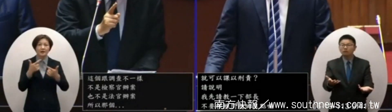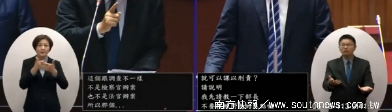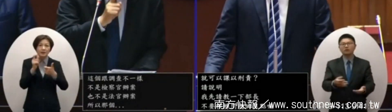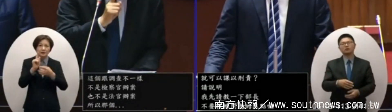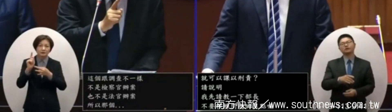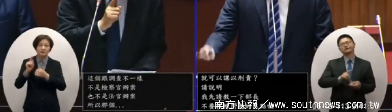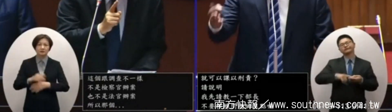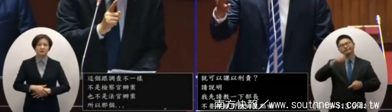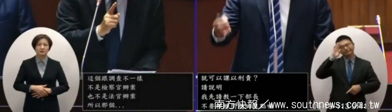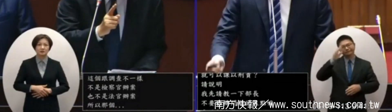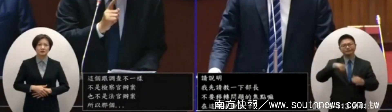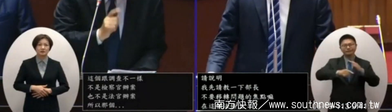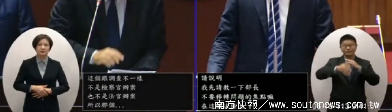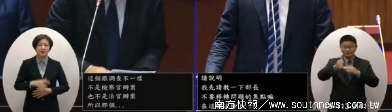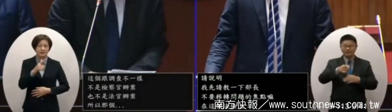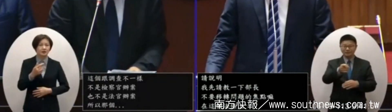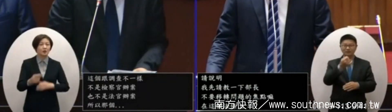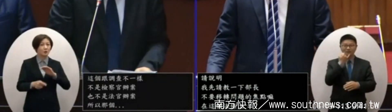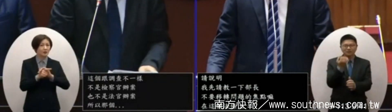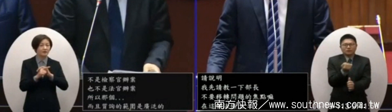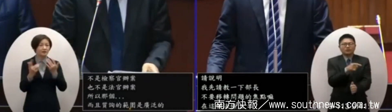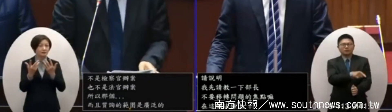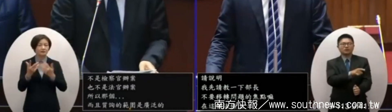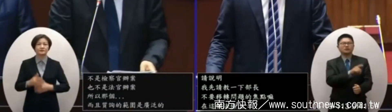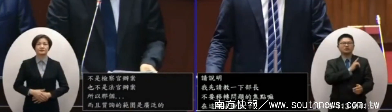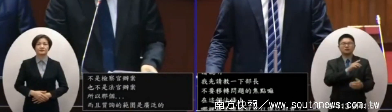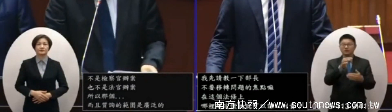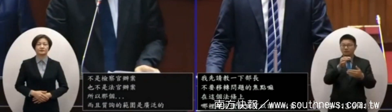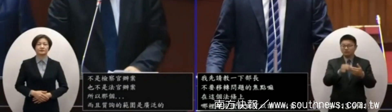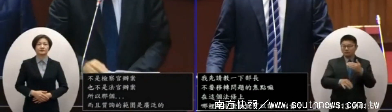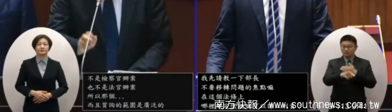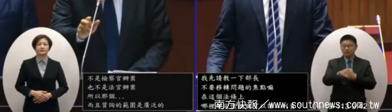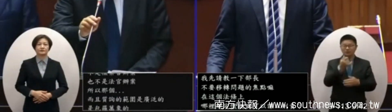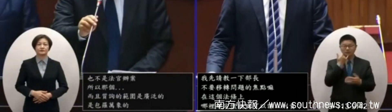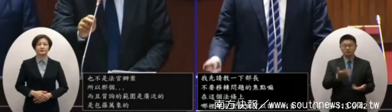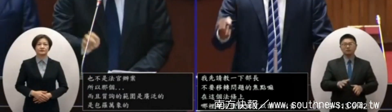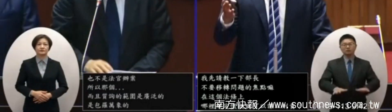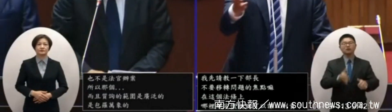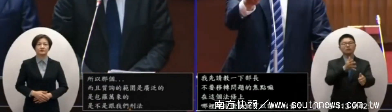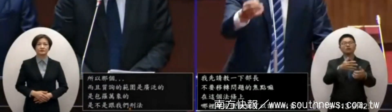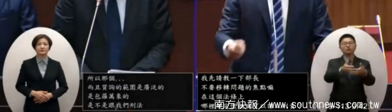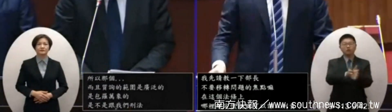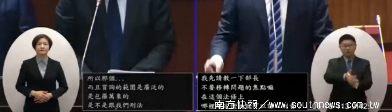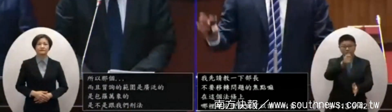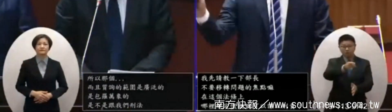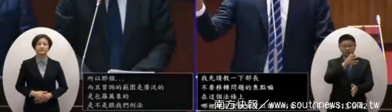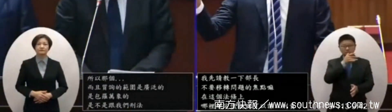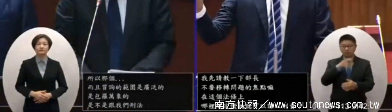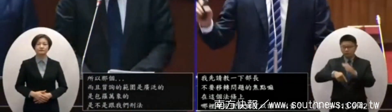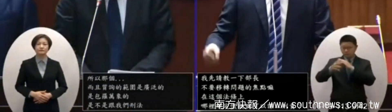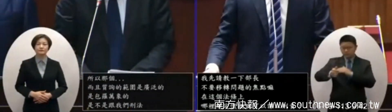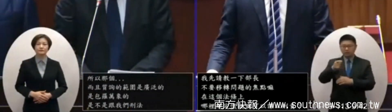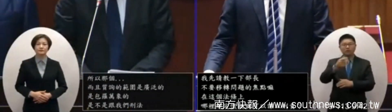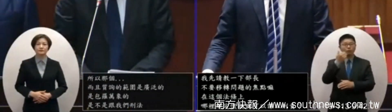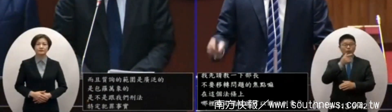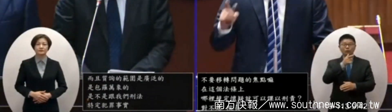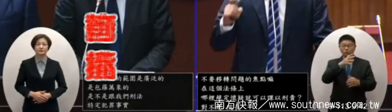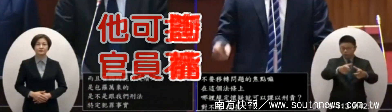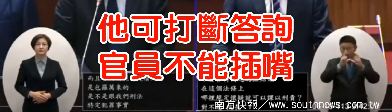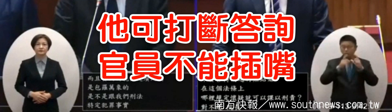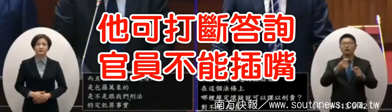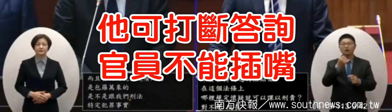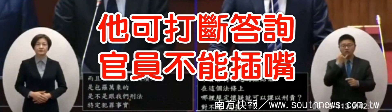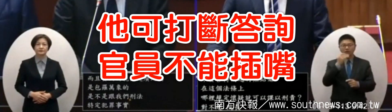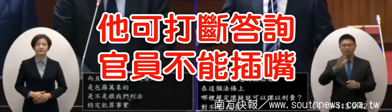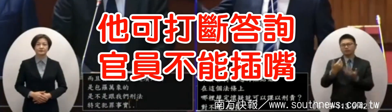是特定的犯罪事實部長部講話院長要講話我一定給你們時間啦但